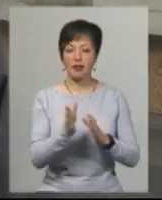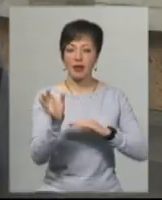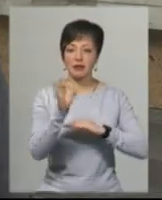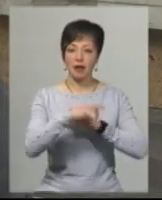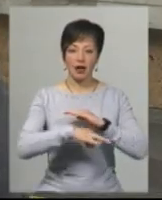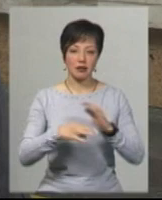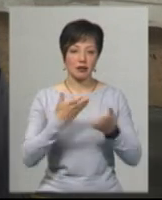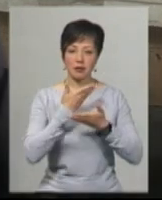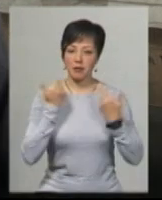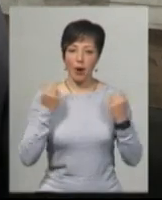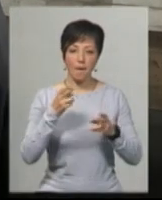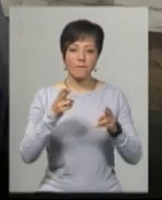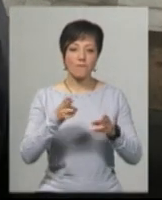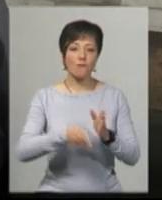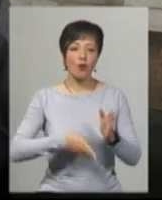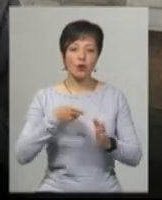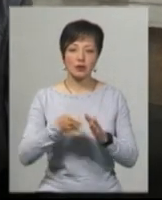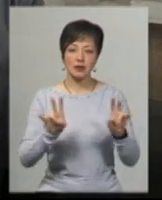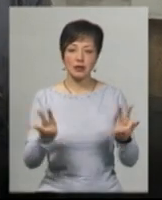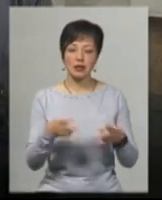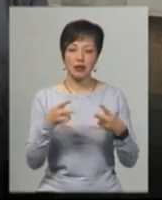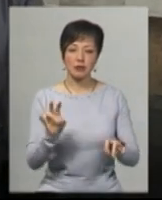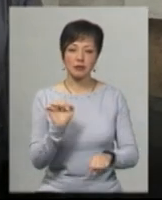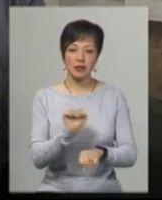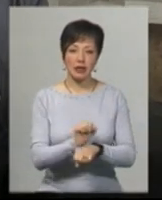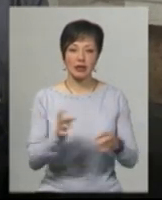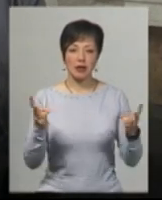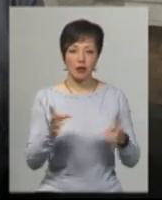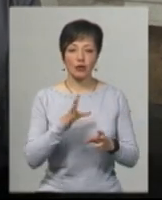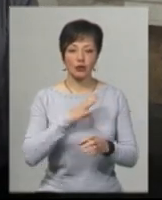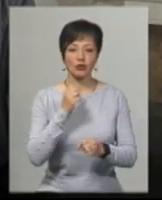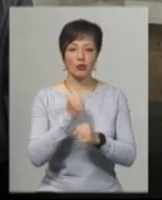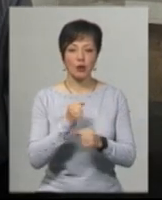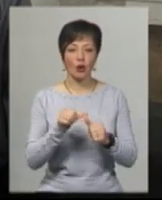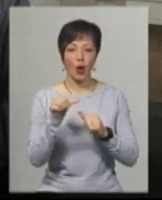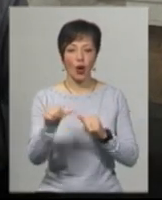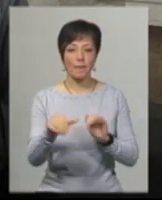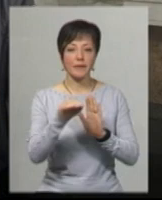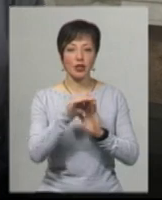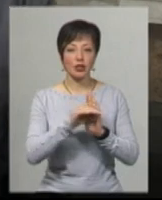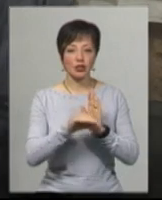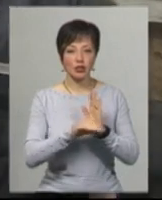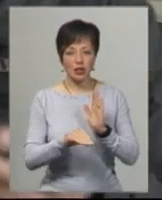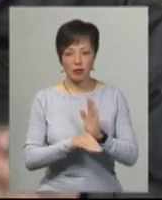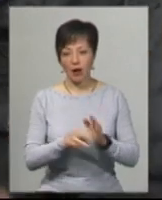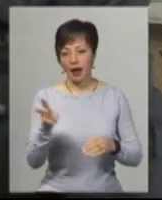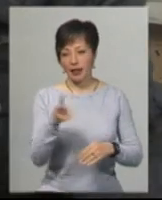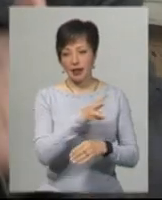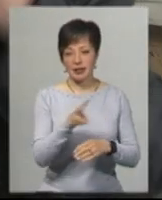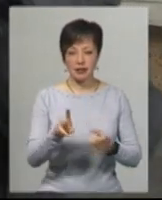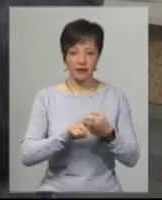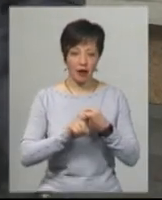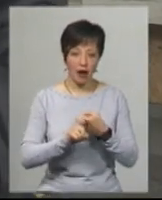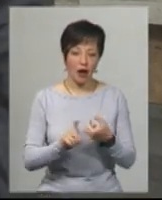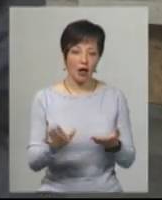відновили. Поїзди взагалі не треба було спиняти, треба було зробити окремий режим дезифікації і зробити